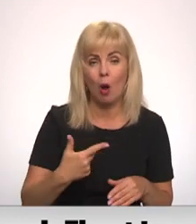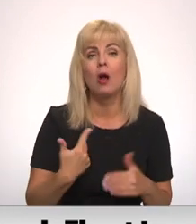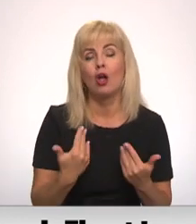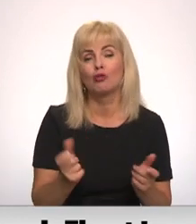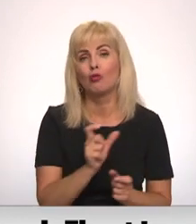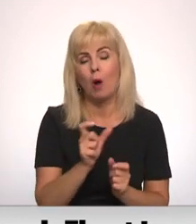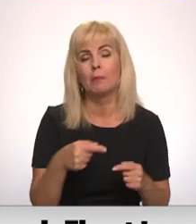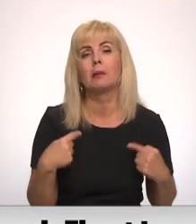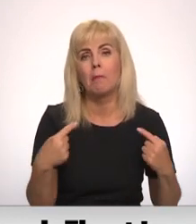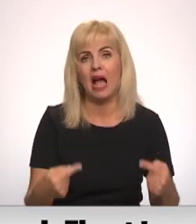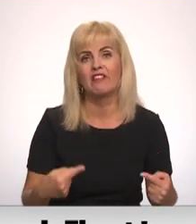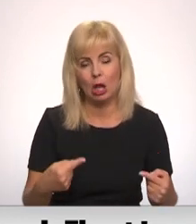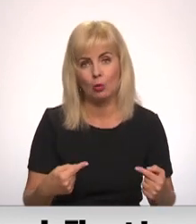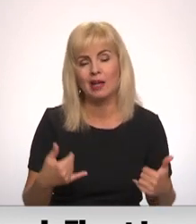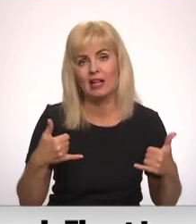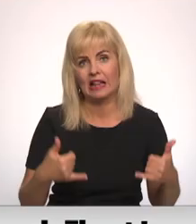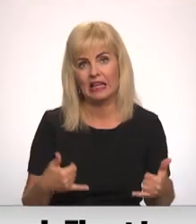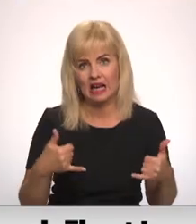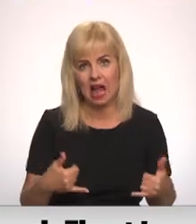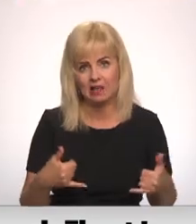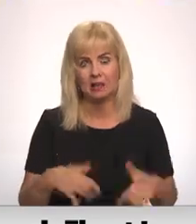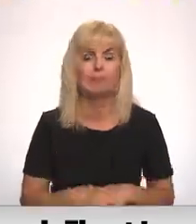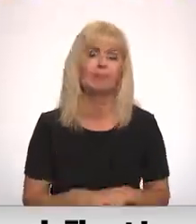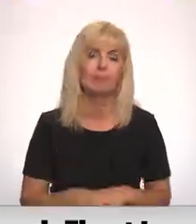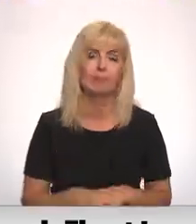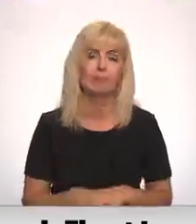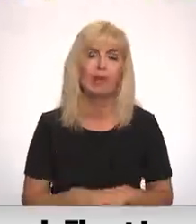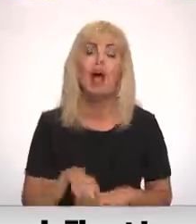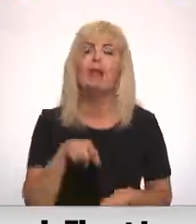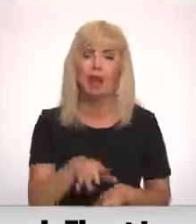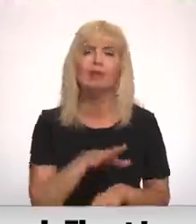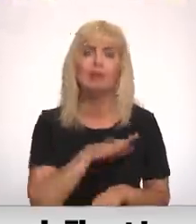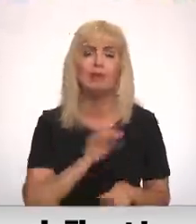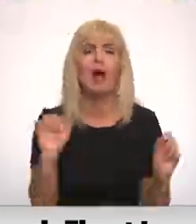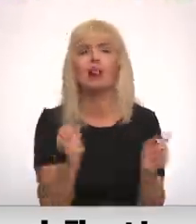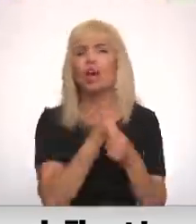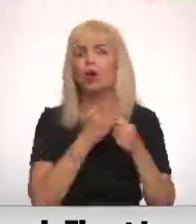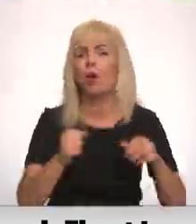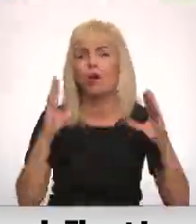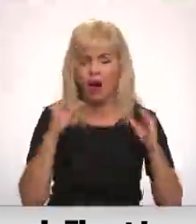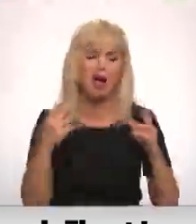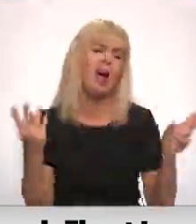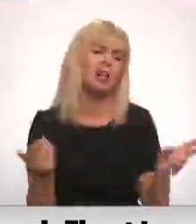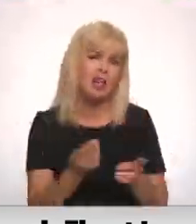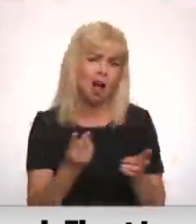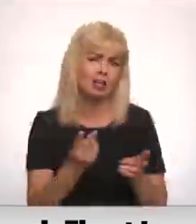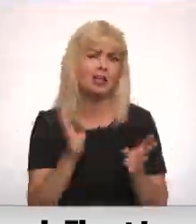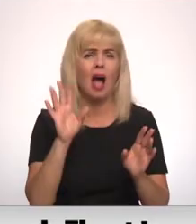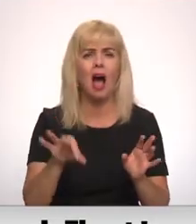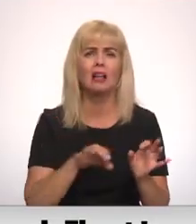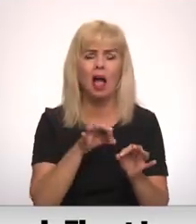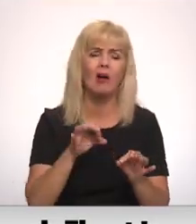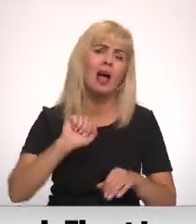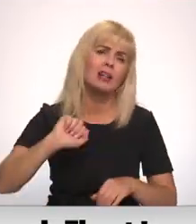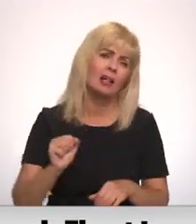ratiņkrēslā. Turpina Dāvids Freidienfelts. Tas bija līgo vakars, kā jau ierasts mazliet lie. Ar